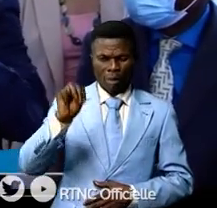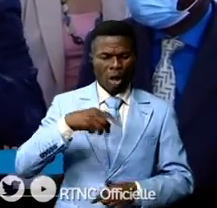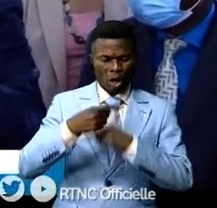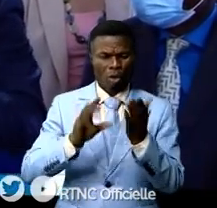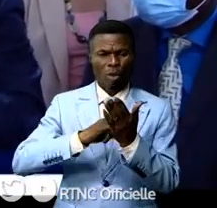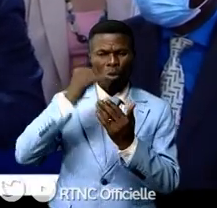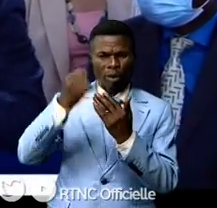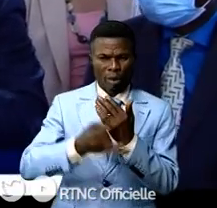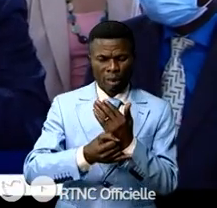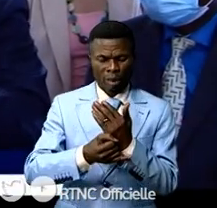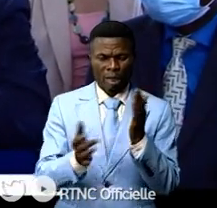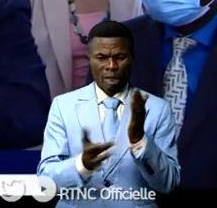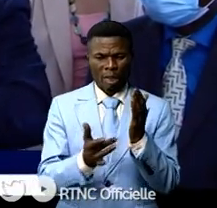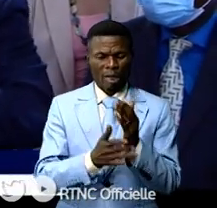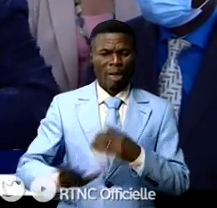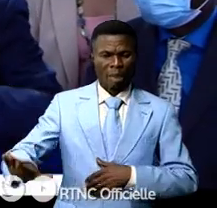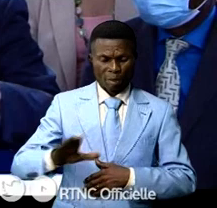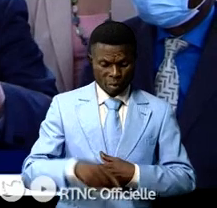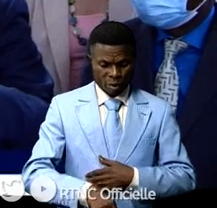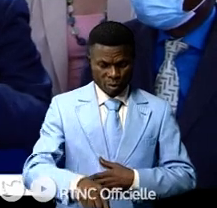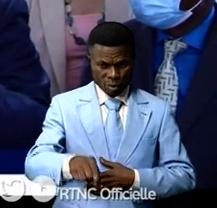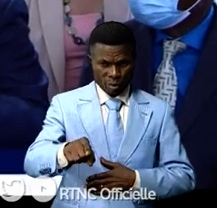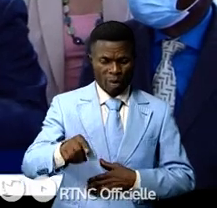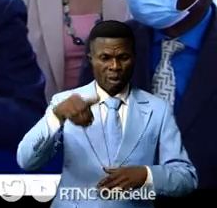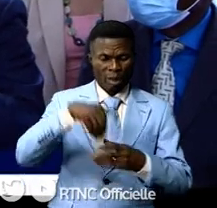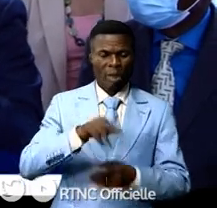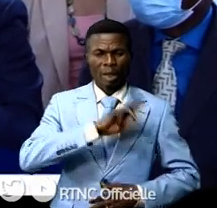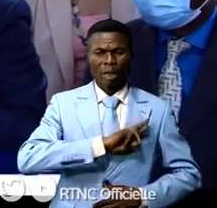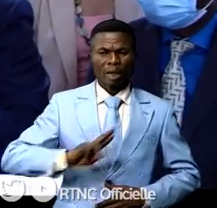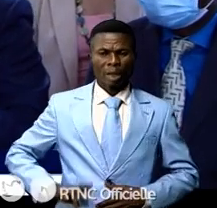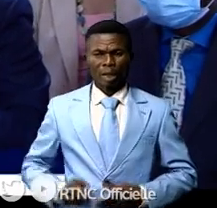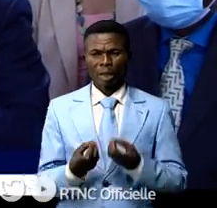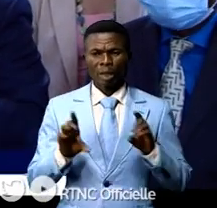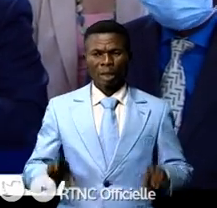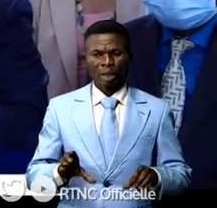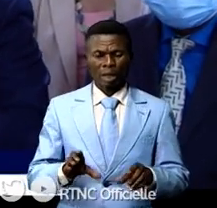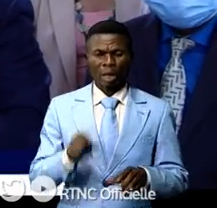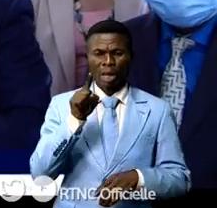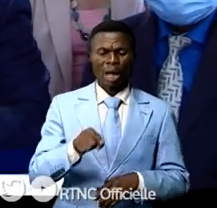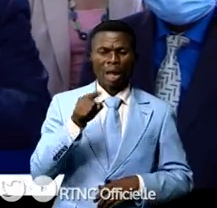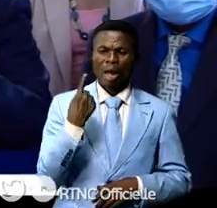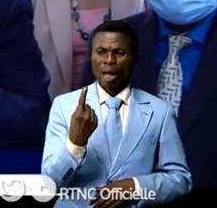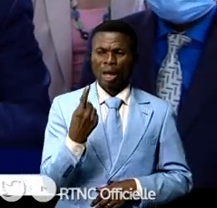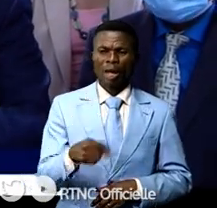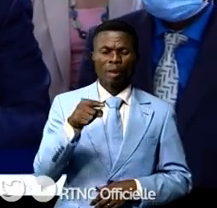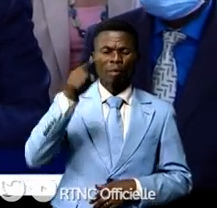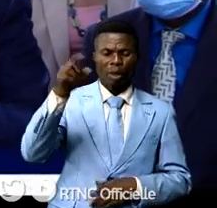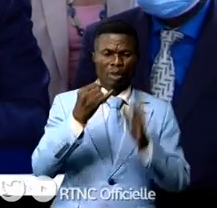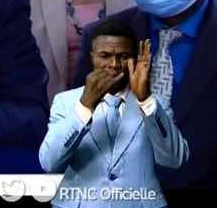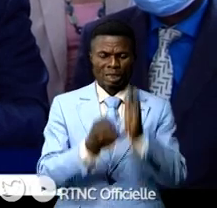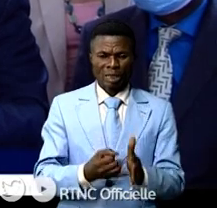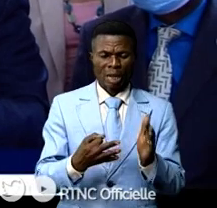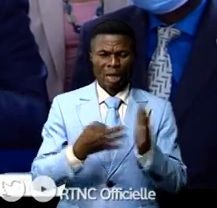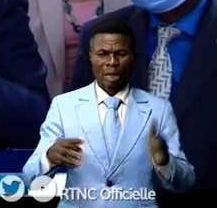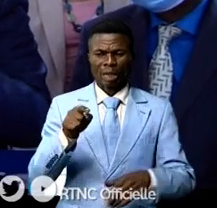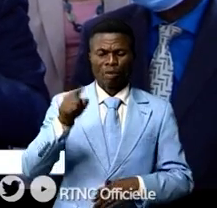stratégique de pays ici, en RDC, à une ambiguë de 1,680 millions de